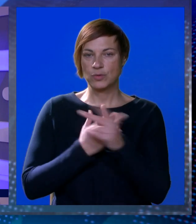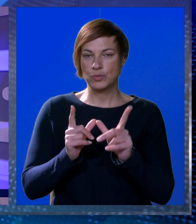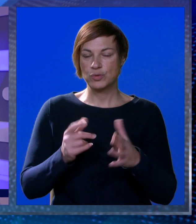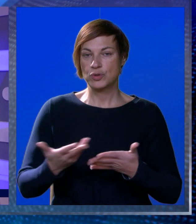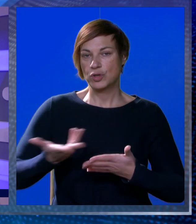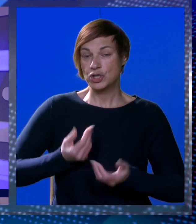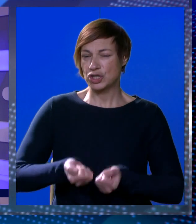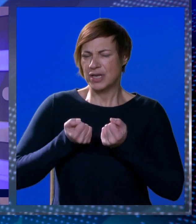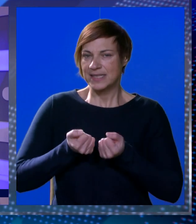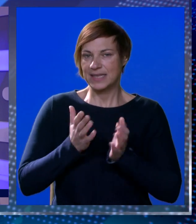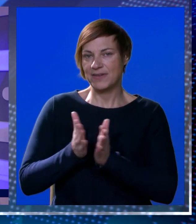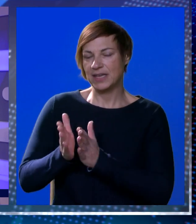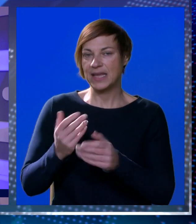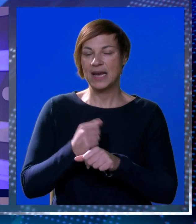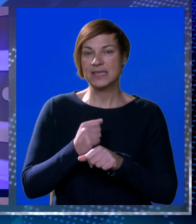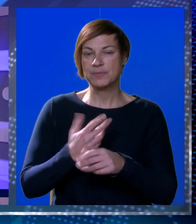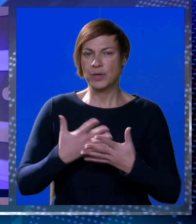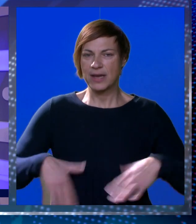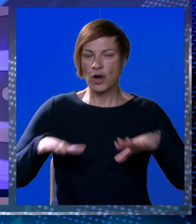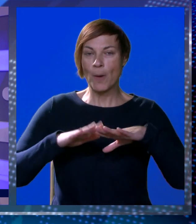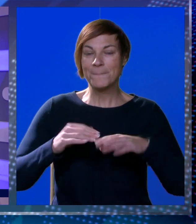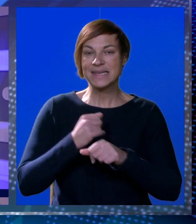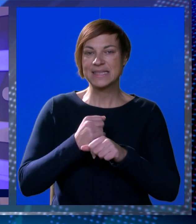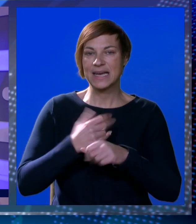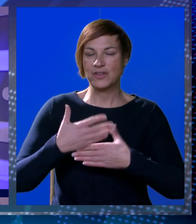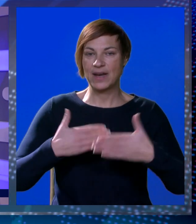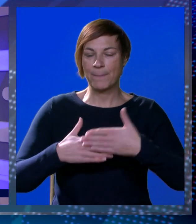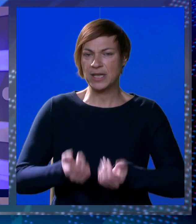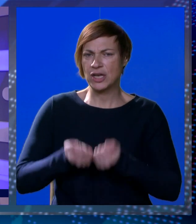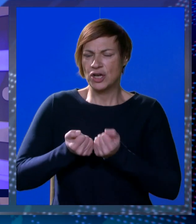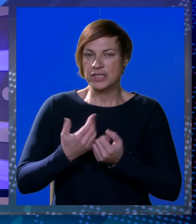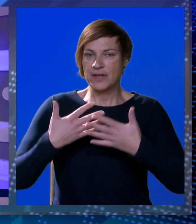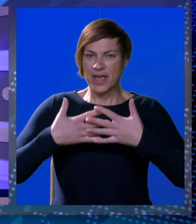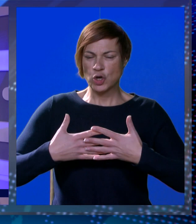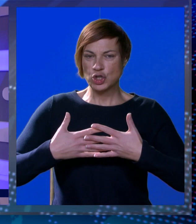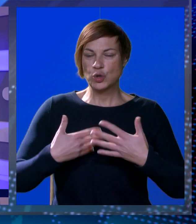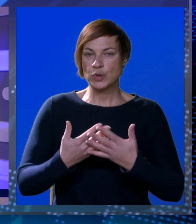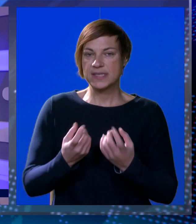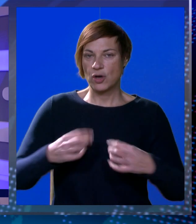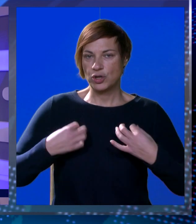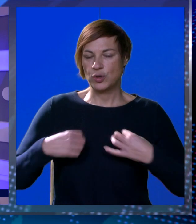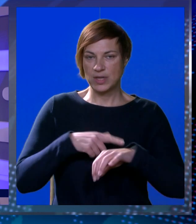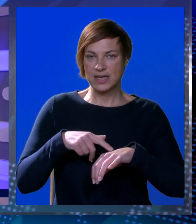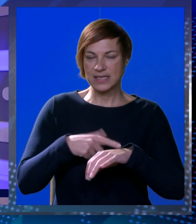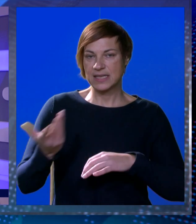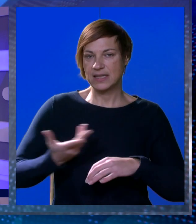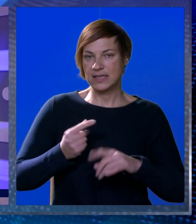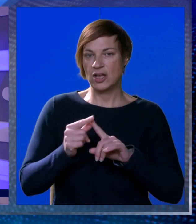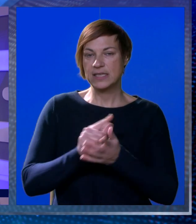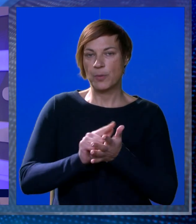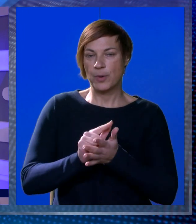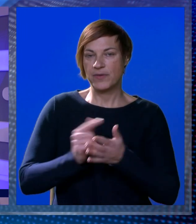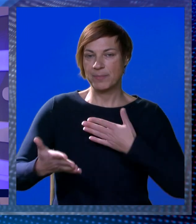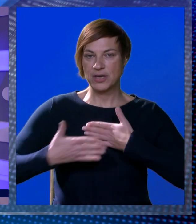stigao je do najzahtjebnije faze. Zbog izvođenja kompleksnih radova na montaži nosive čelične konstrukcije od jutarnjih sati